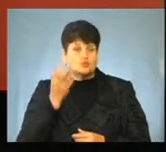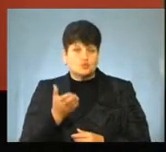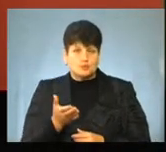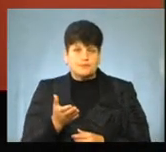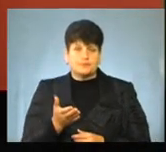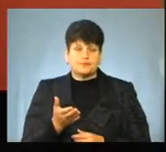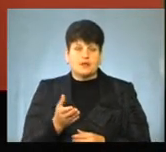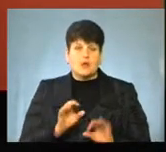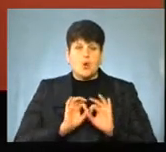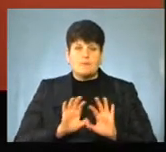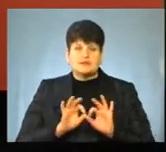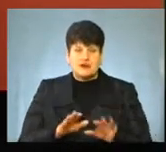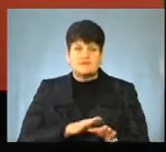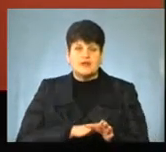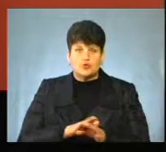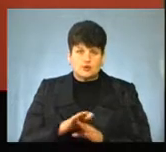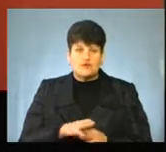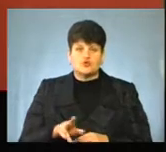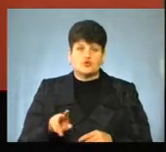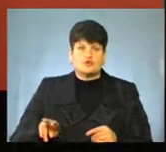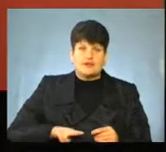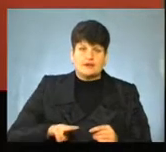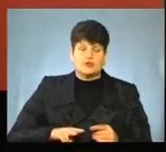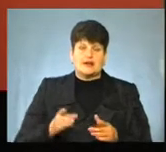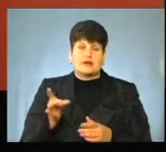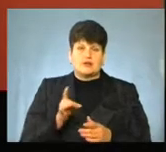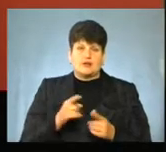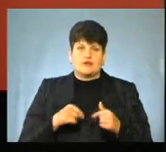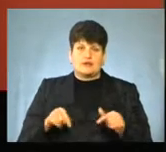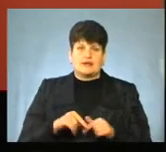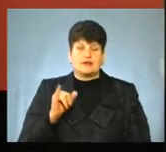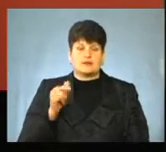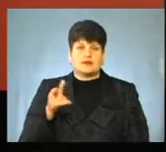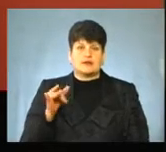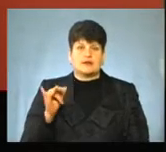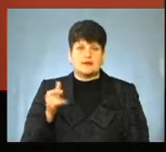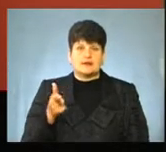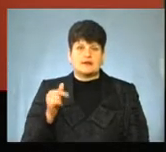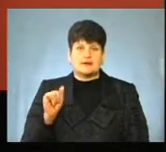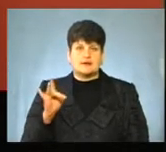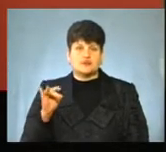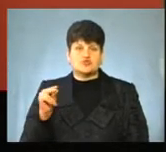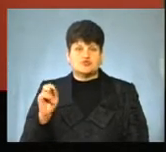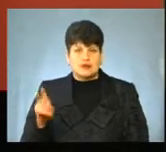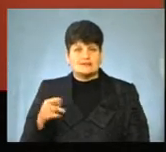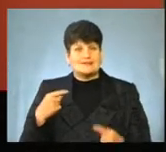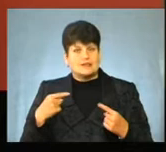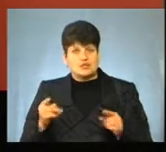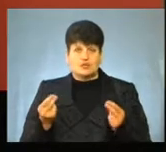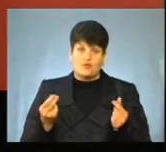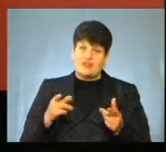коментар виконавчого директора регіонального відділення Асоціації міст України Ігоря Грічака з приводу інших коштів, чи вони